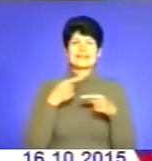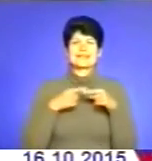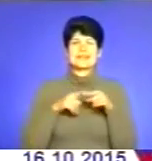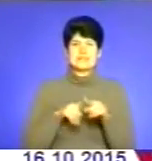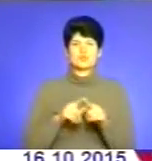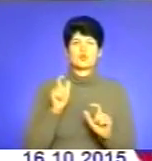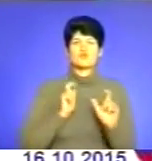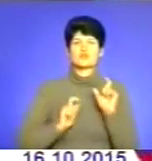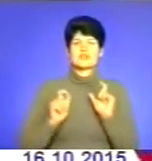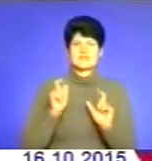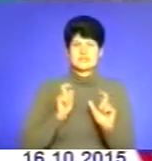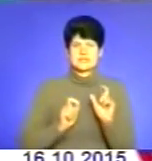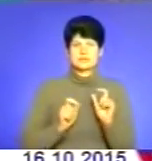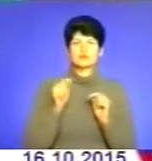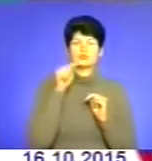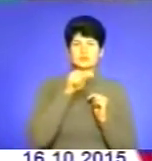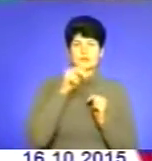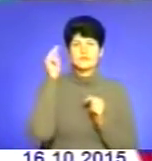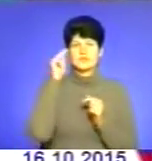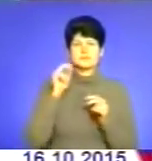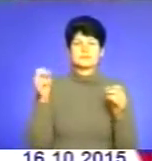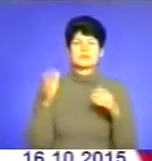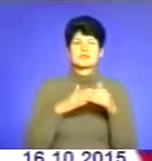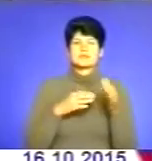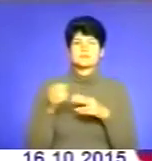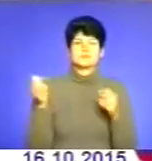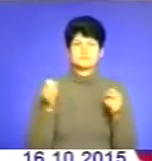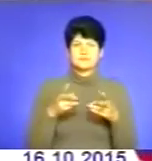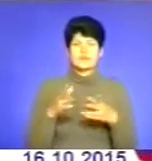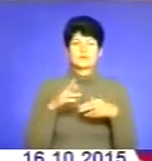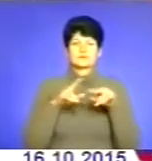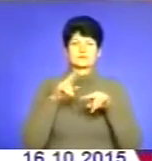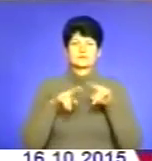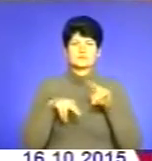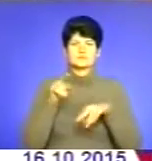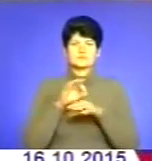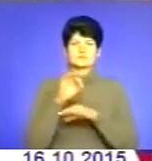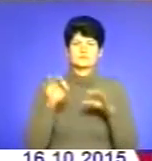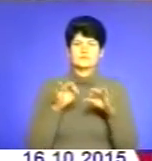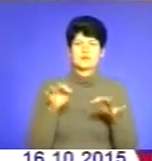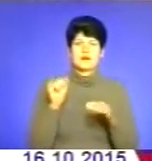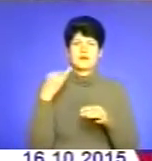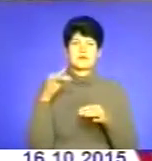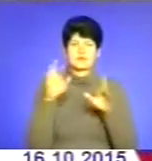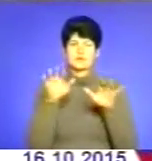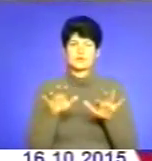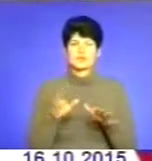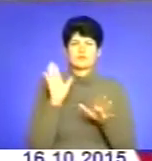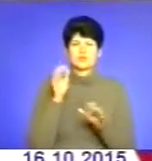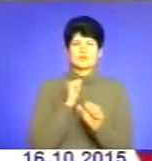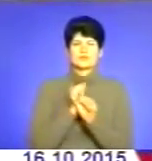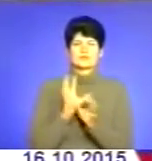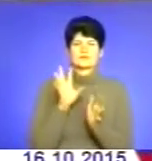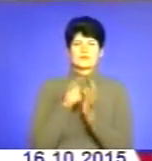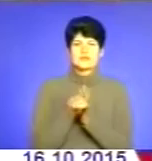університету, адже саме там навчають фахівців архітектури, будівництва, айті-технологій, які робитимуть значний внесок у